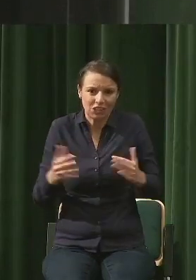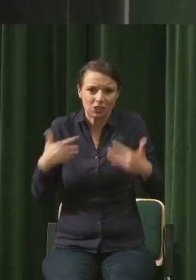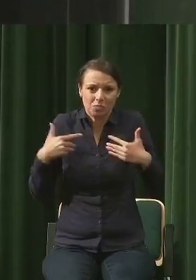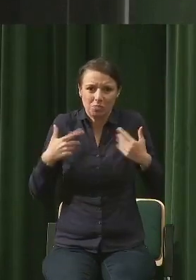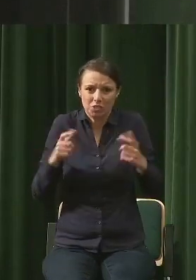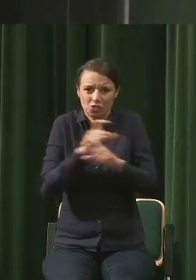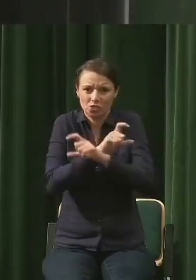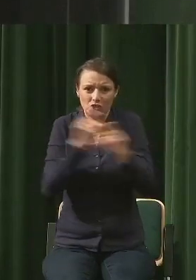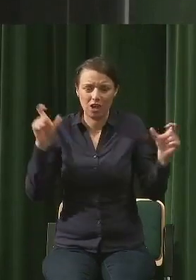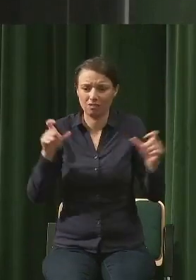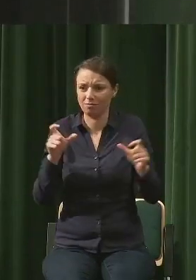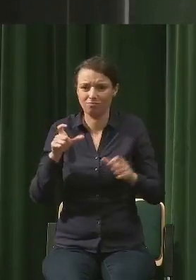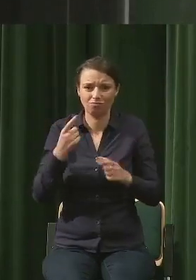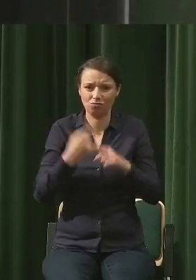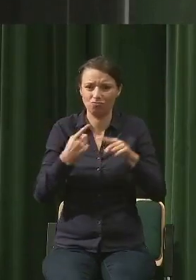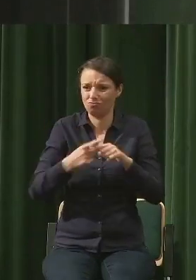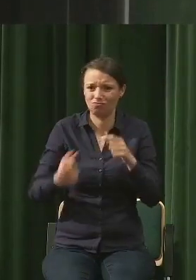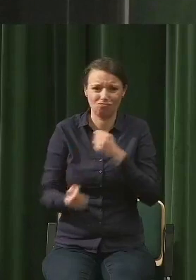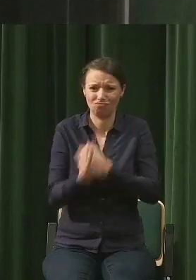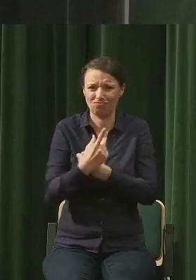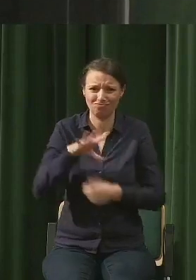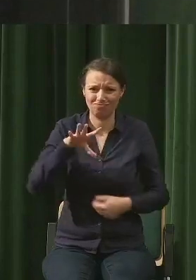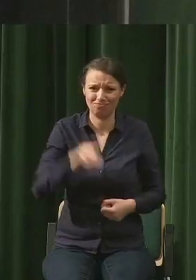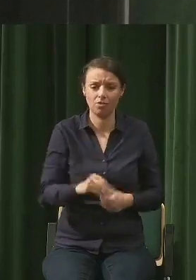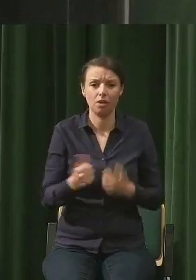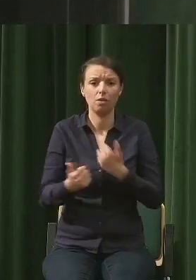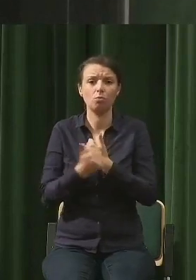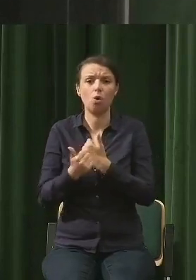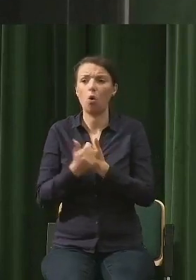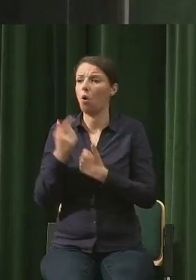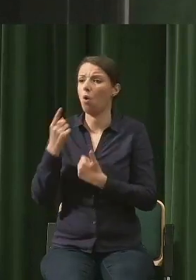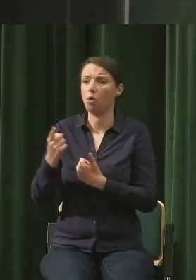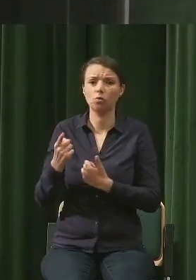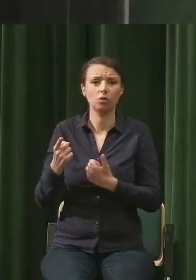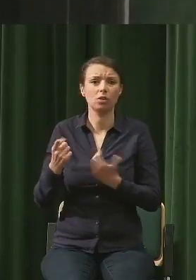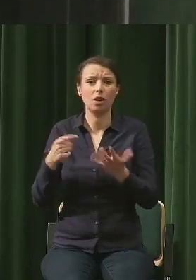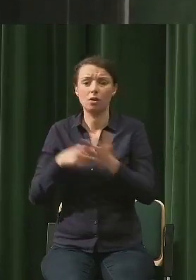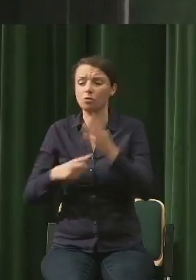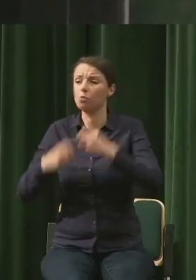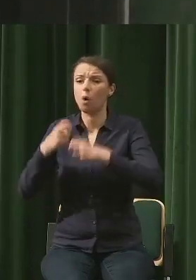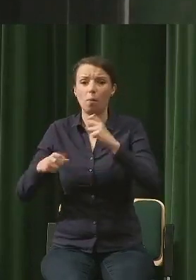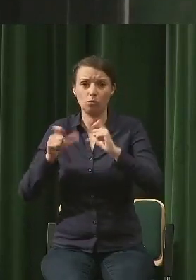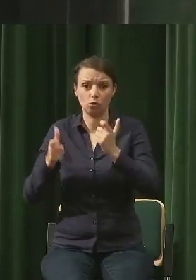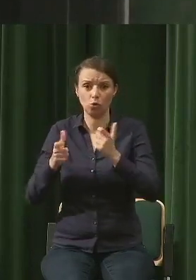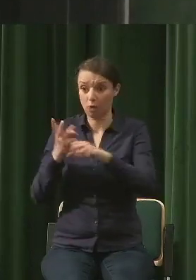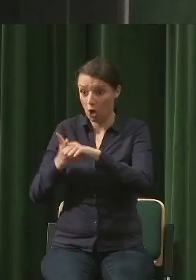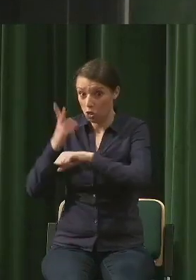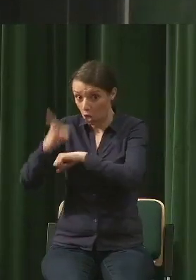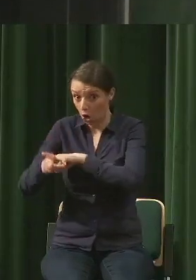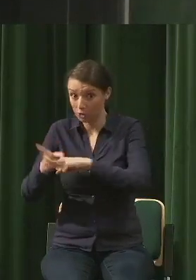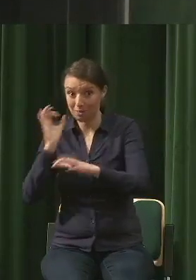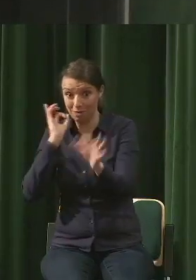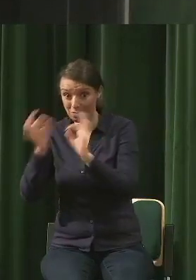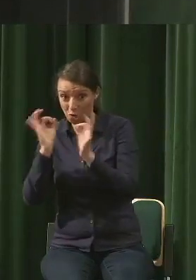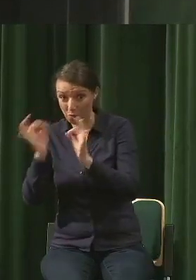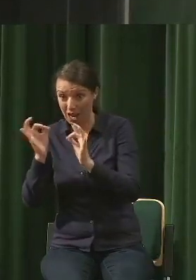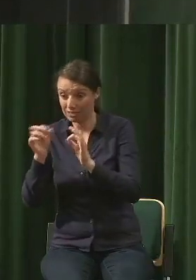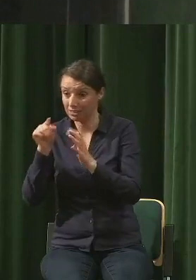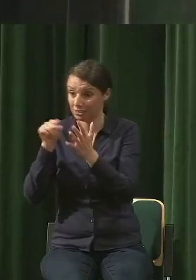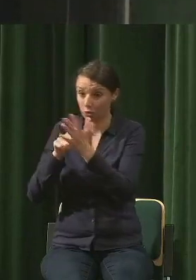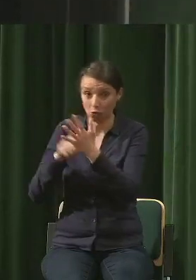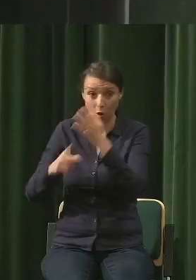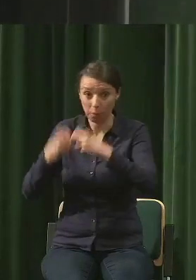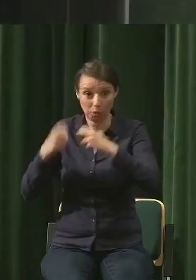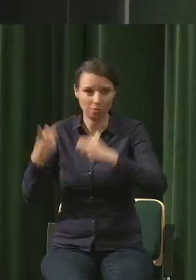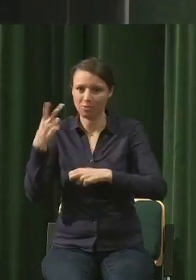człowieka problemem nie jest dostęp do wiedzy, do informacji, tylko nadmiar informacji. W związku z tym ja się